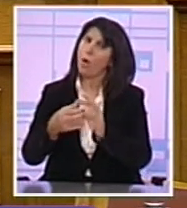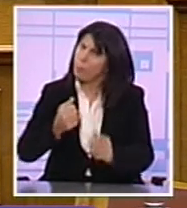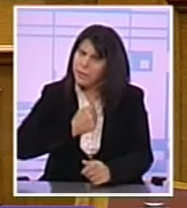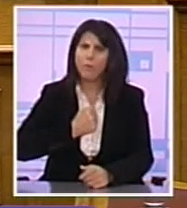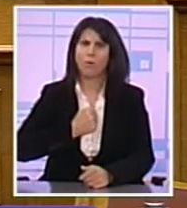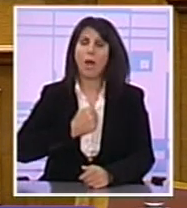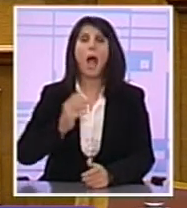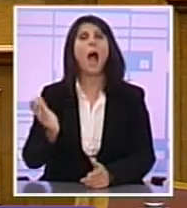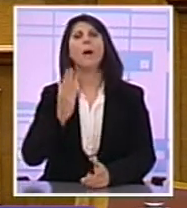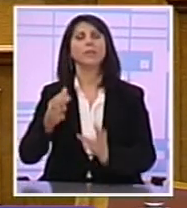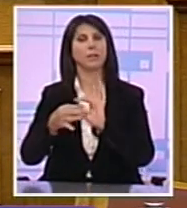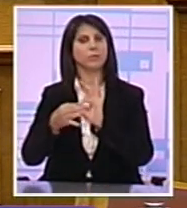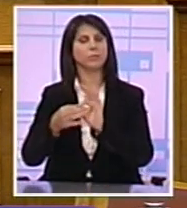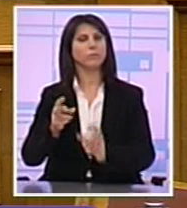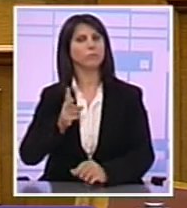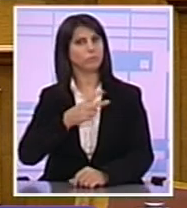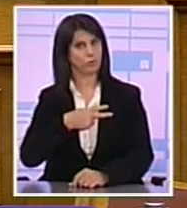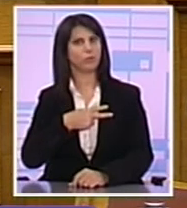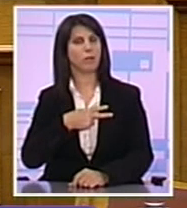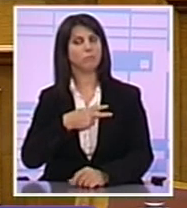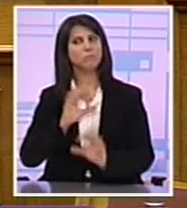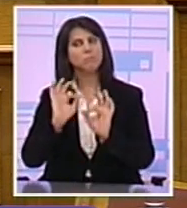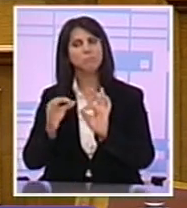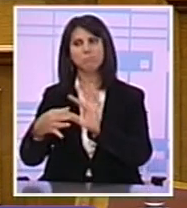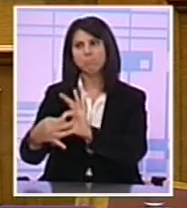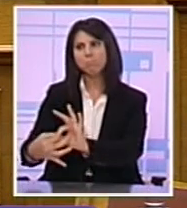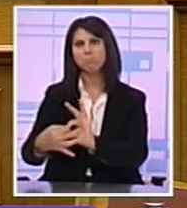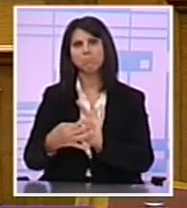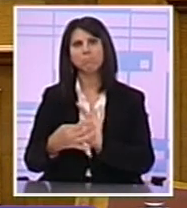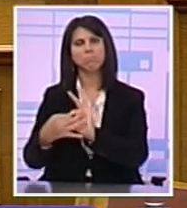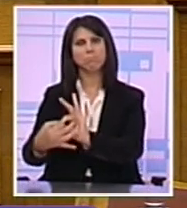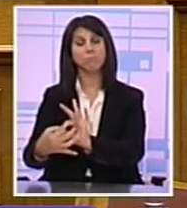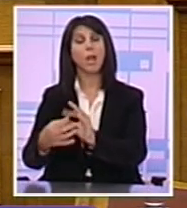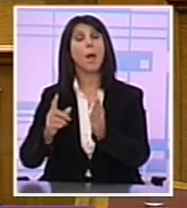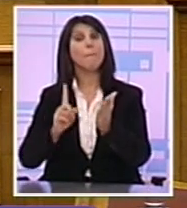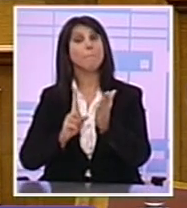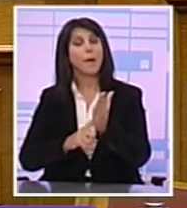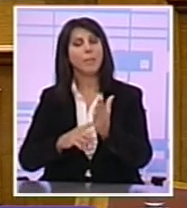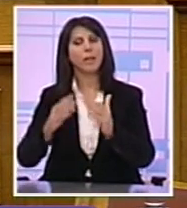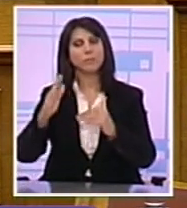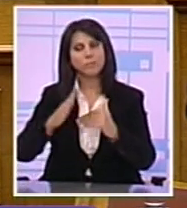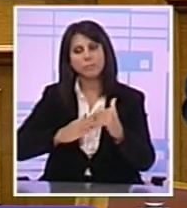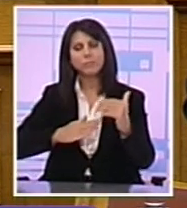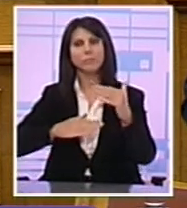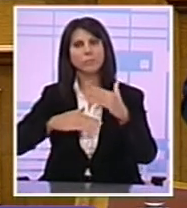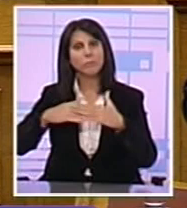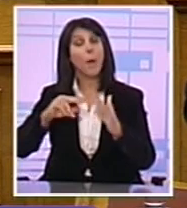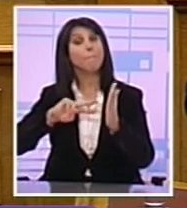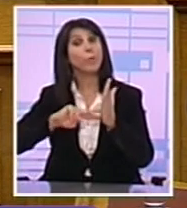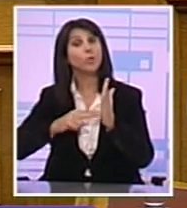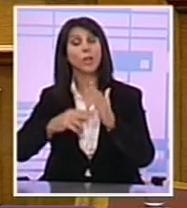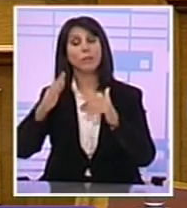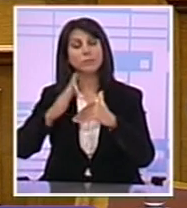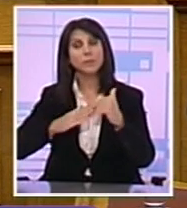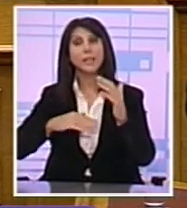να συνεργαστούμε Σωστά, αγαστά Χρειάζεται να χτίσουμε επιτέλους Προσεκτικά Ένα νέο